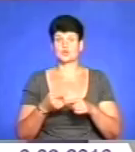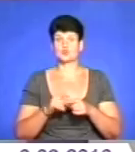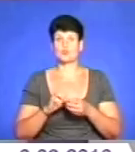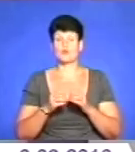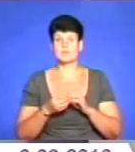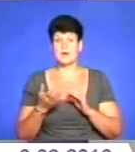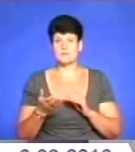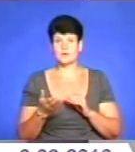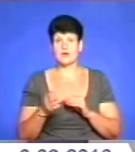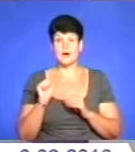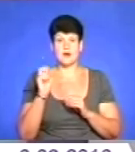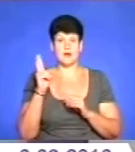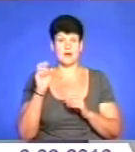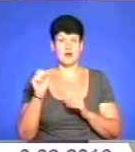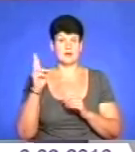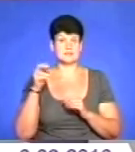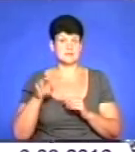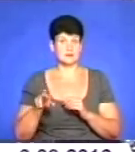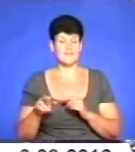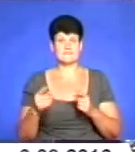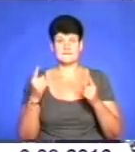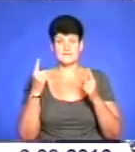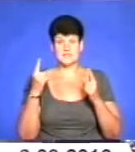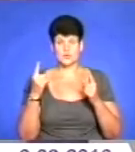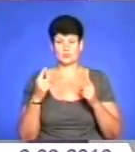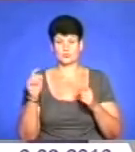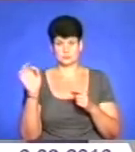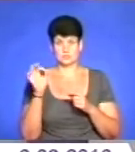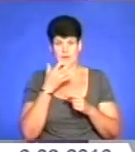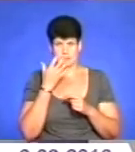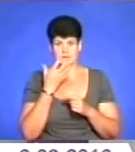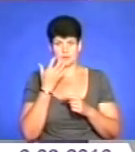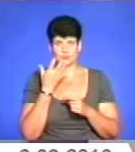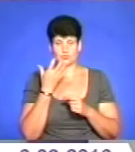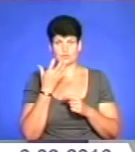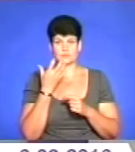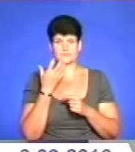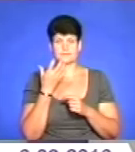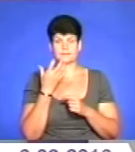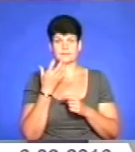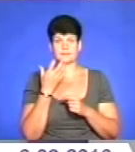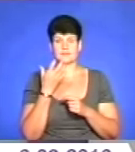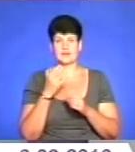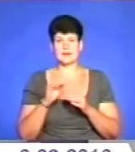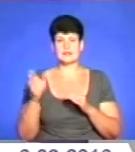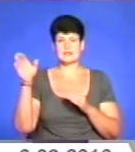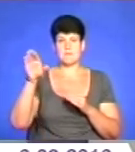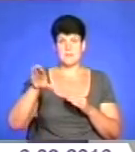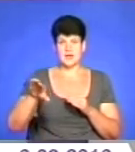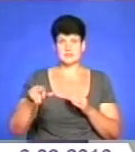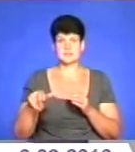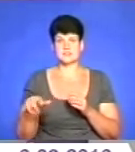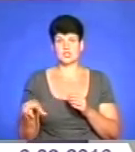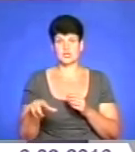Що врятувала Акація? Виявляється, високотемпература, там же все-таки тепліше, так? Висока температура, а на березі річки Акація,